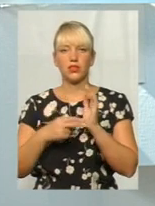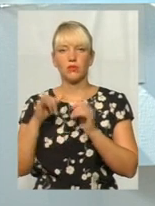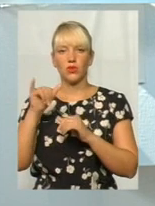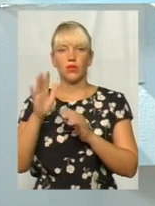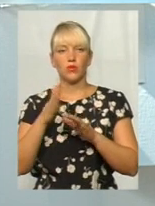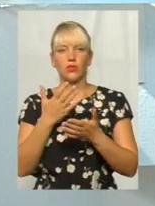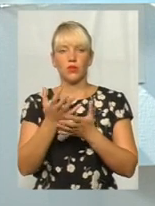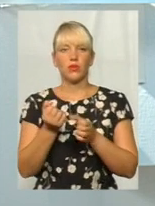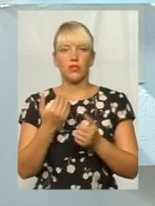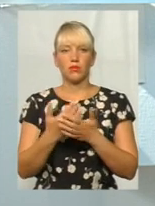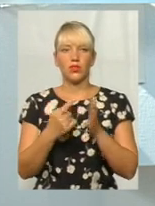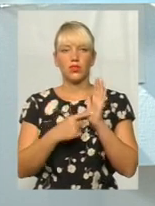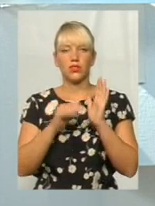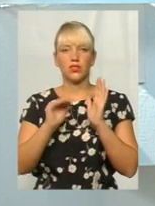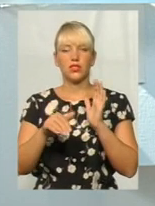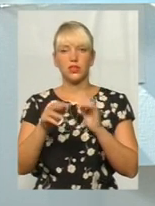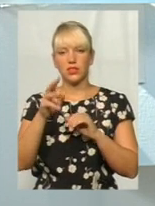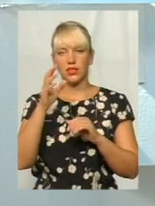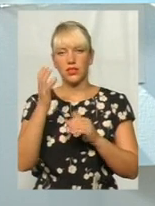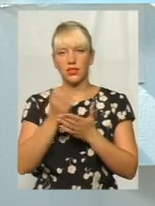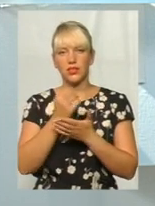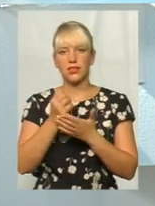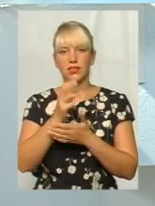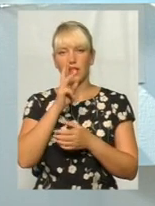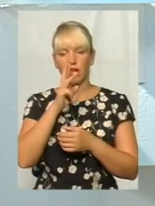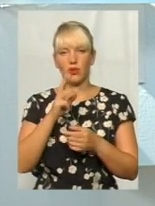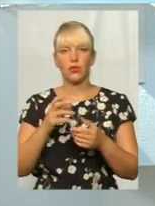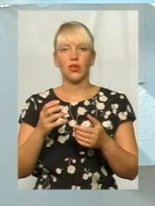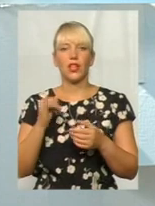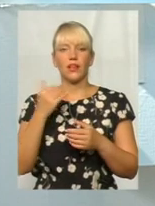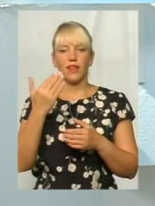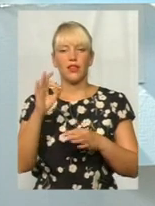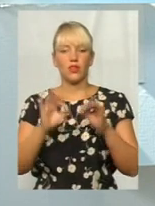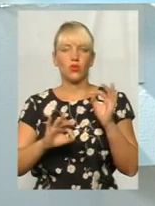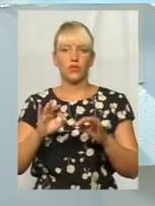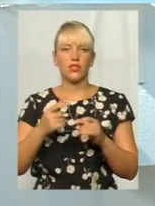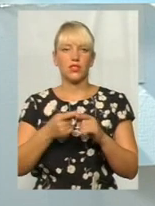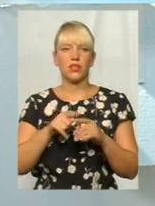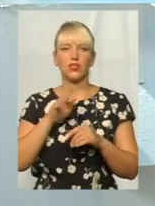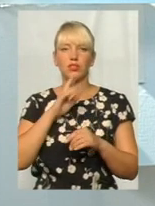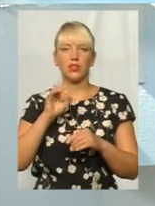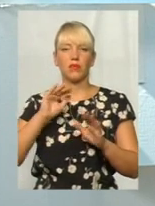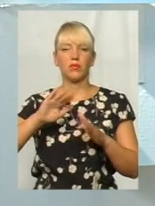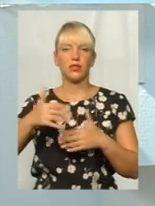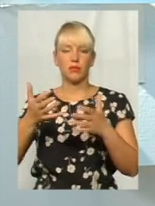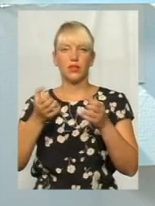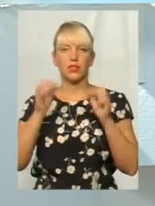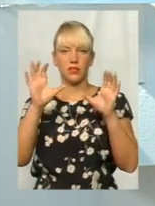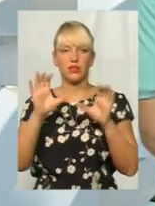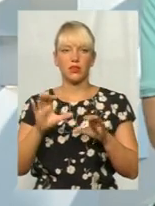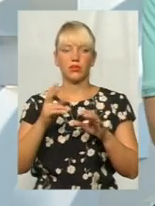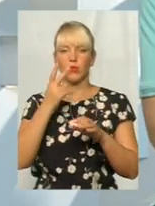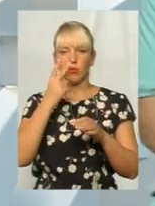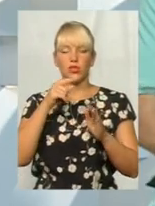вдебратися близько 6 тисяч заробіток. І на її коефіцієнт стажу, я думаю, що ця жінка після прийняття закону побачить